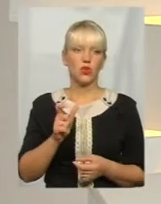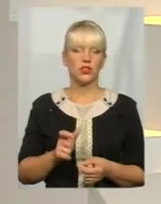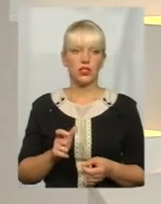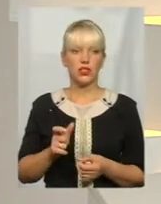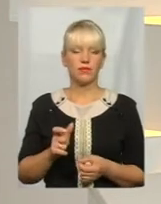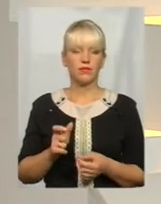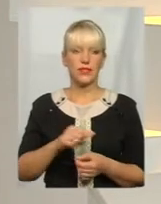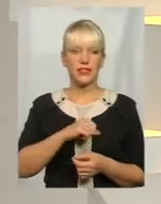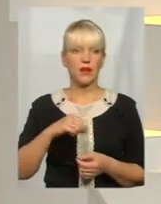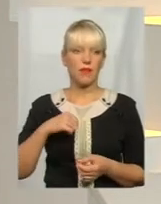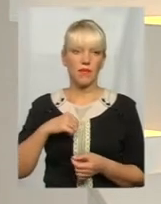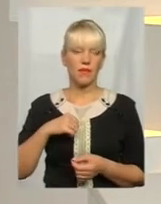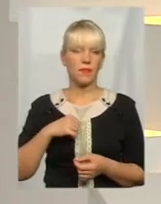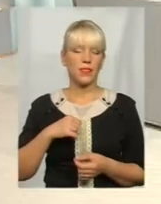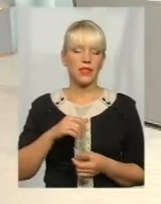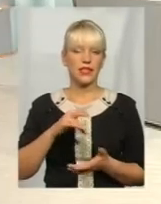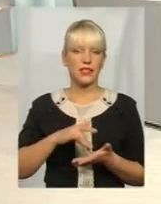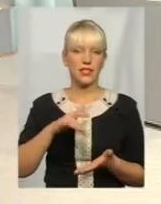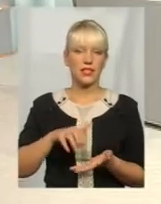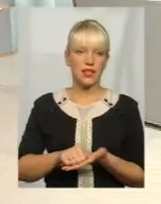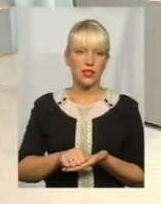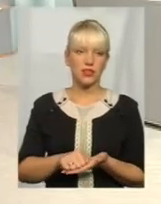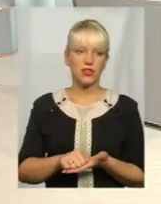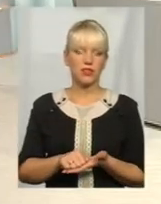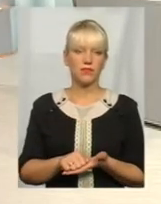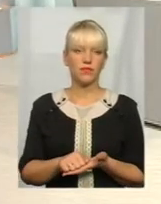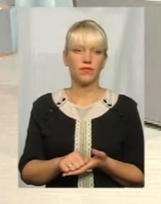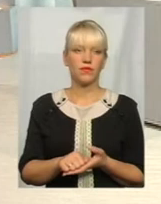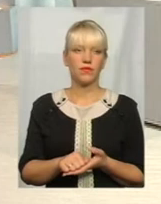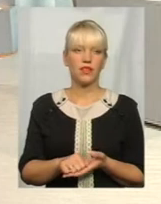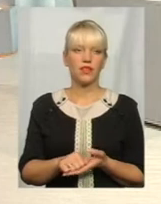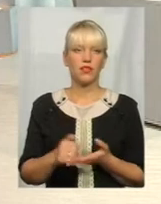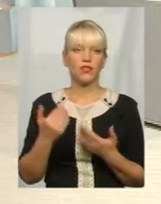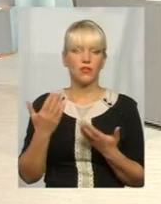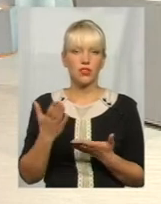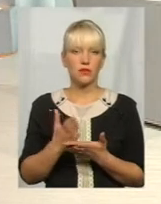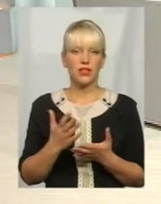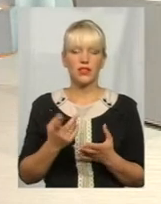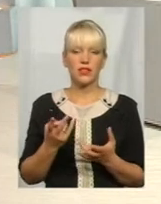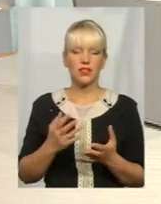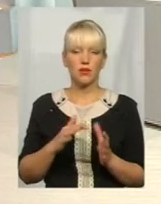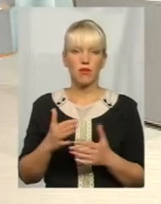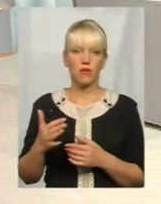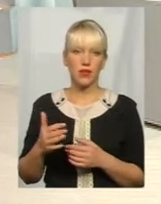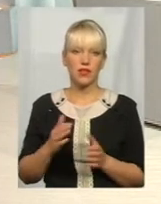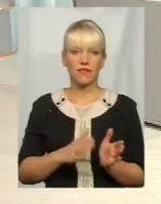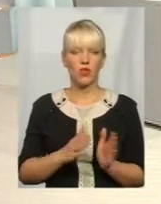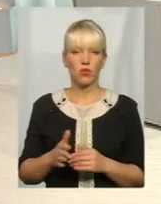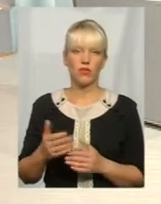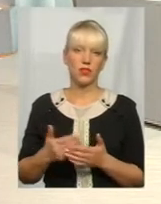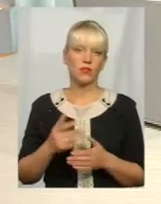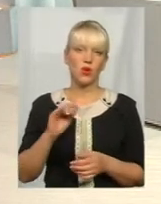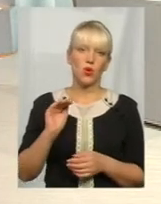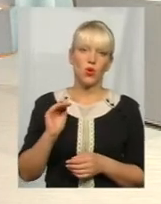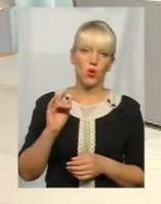сама область, сам центр зайнятості, ну, якось же ж ви маєте ці моменти регулювати? Людина могла взяти гроші,